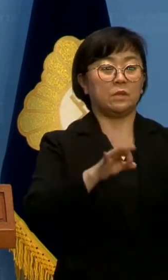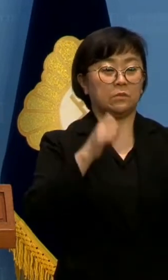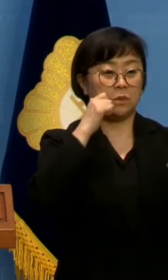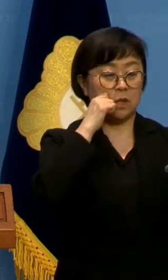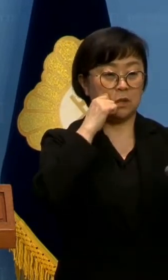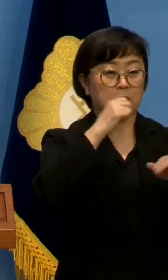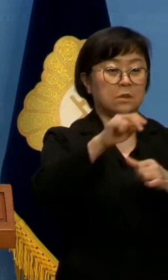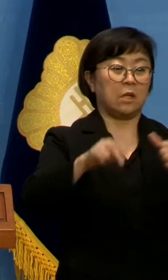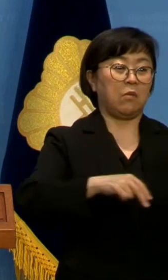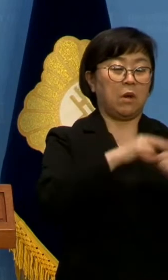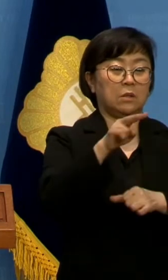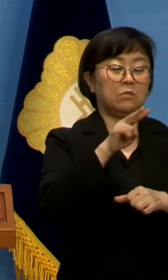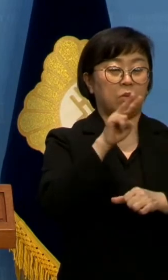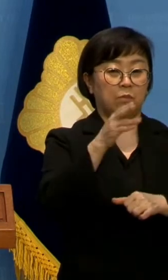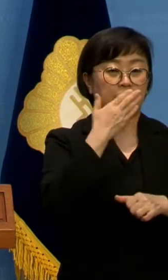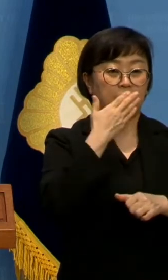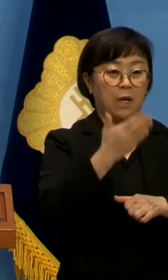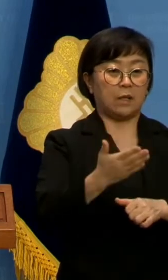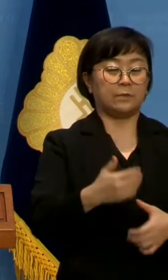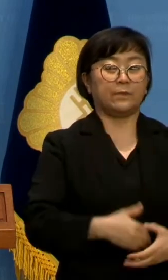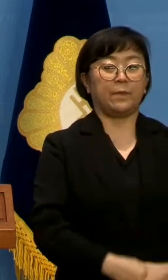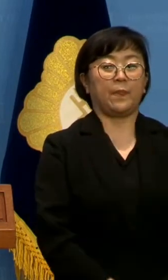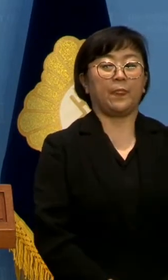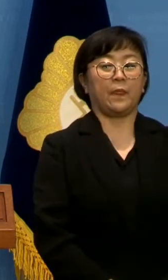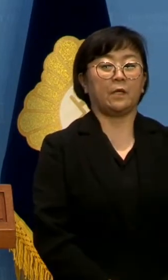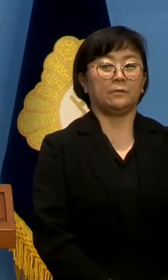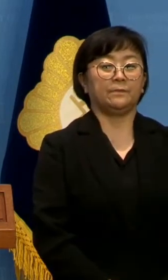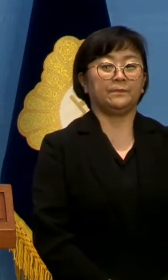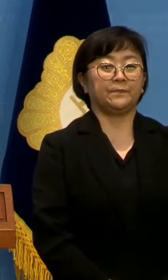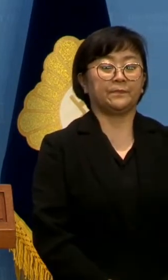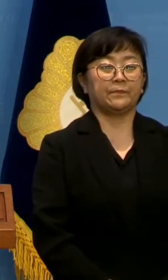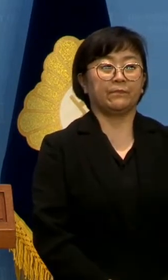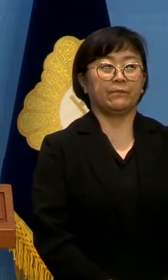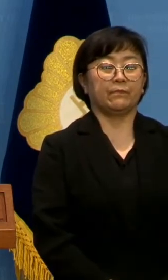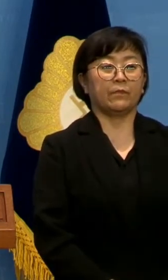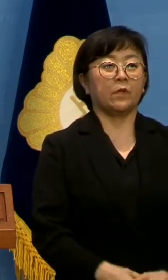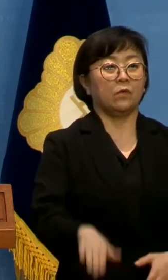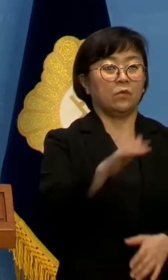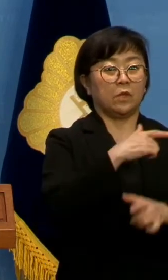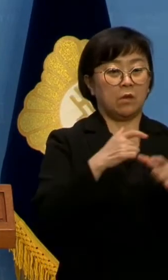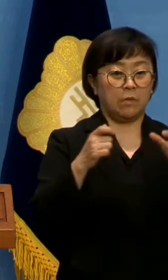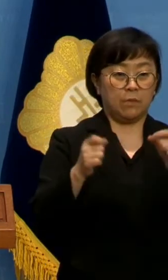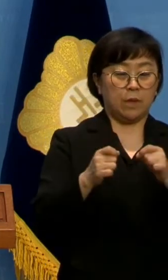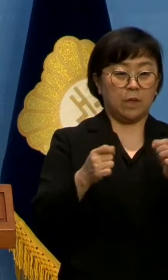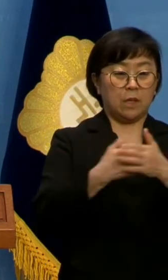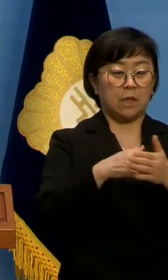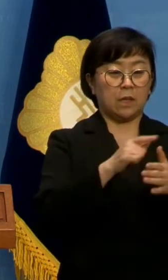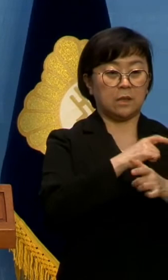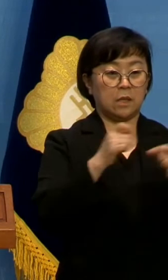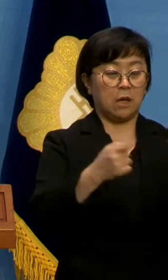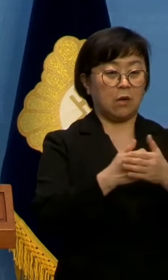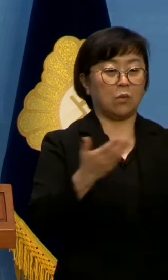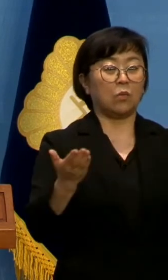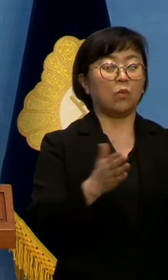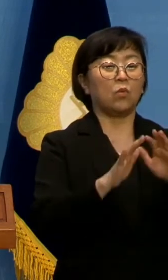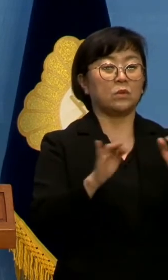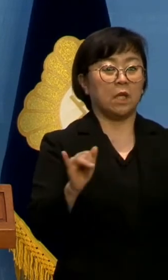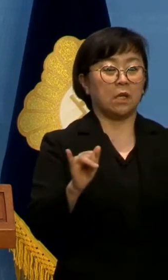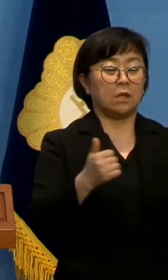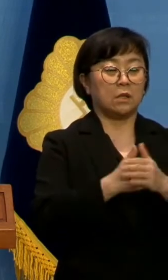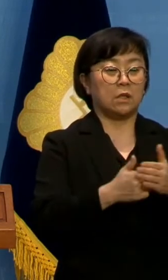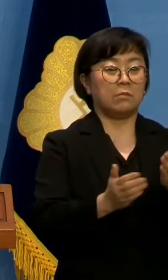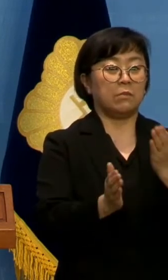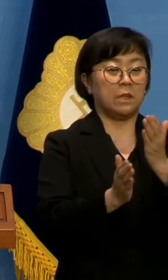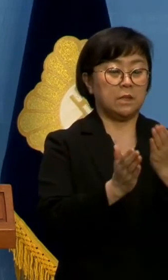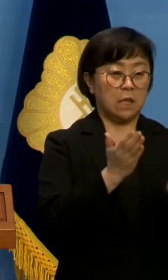못하는 현실을 지켜볼 수밖에 없었습니다. 이처럼 우리한테 가장 가까운 노동자들이 이렇게